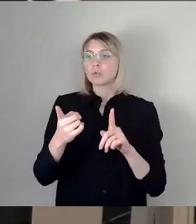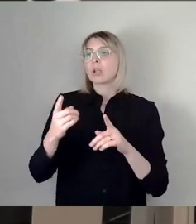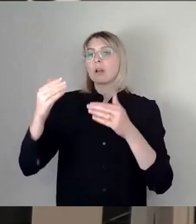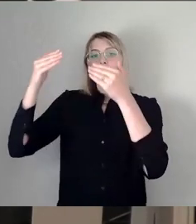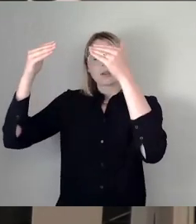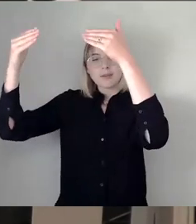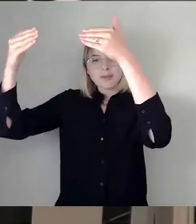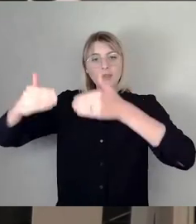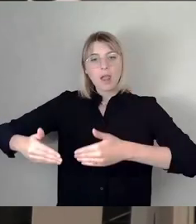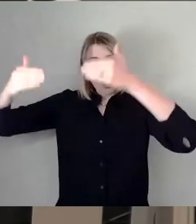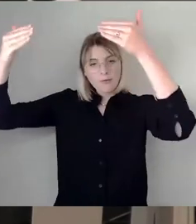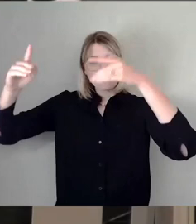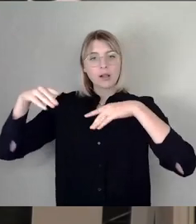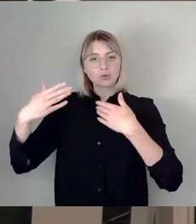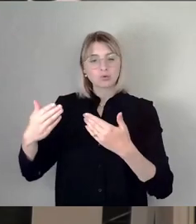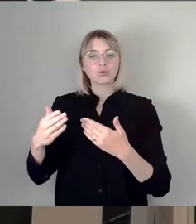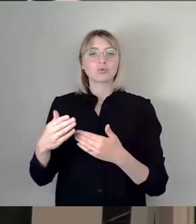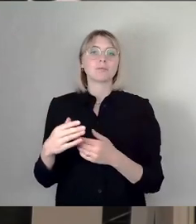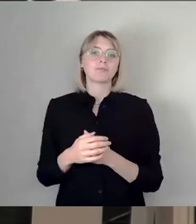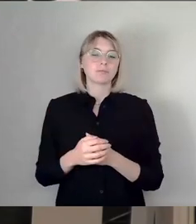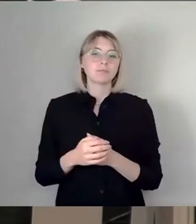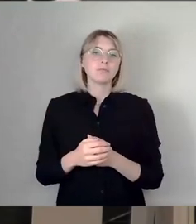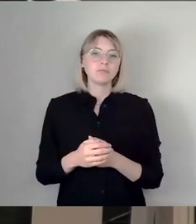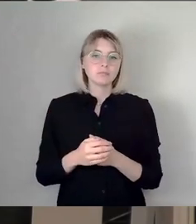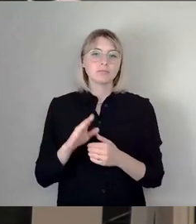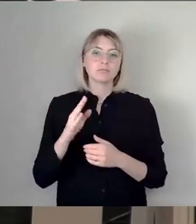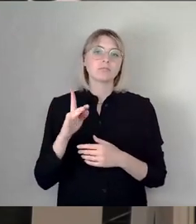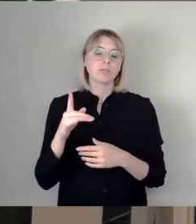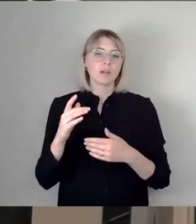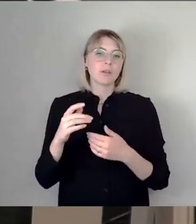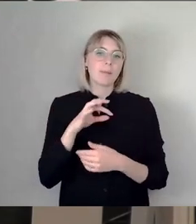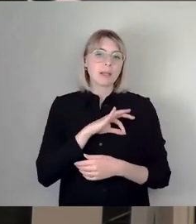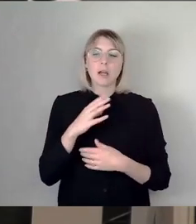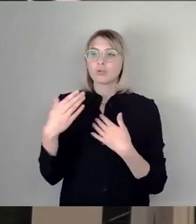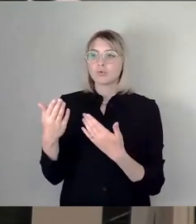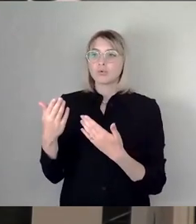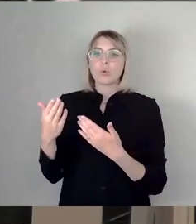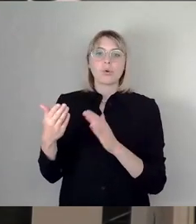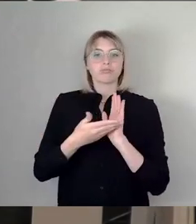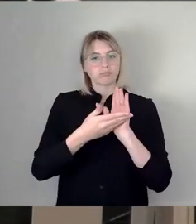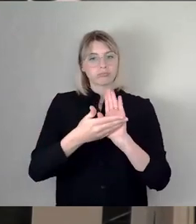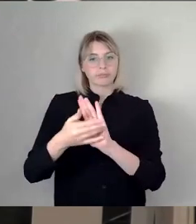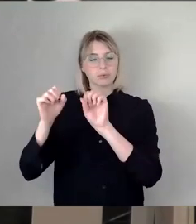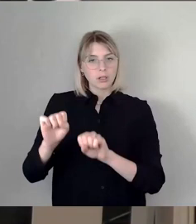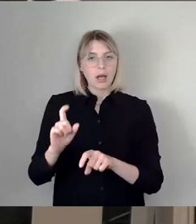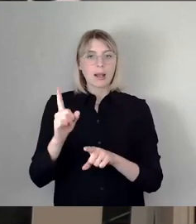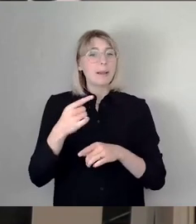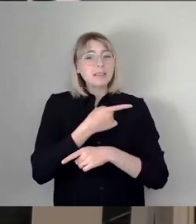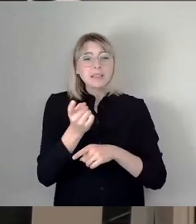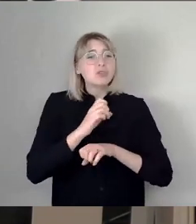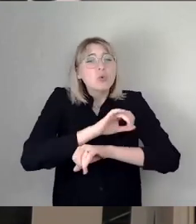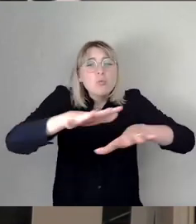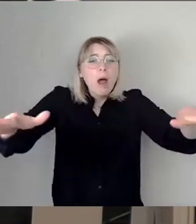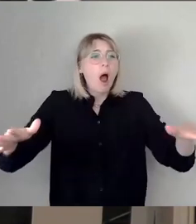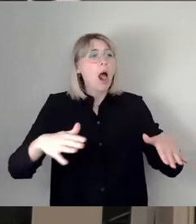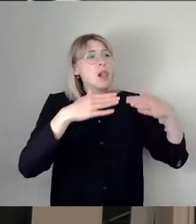die kandidierenden Parteien und Wählervereinigungen sich dann dort irgendwie auch präsentieren können. Aber eben nicht überall, an jeder Häuserwand,